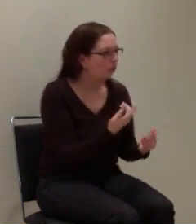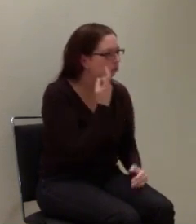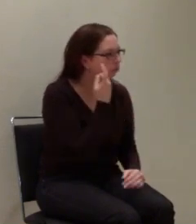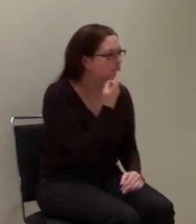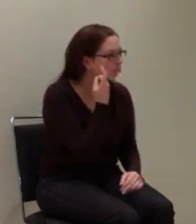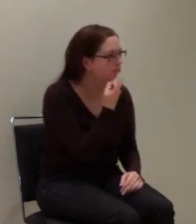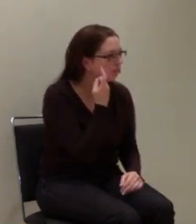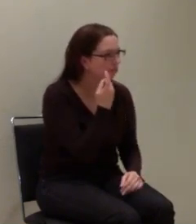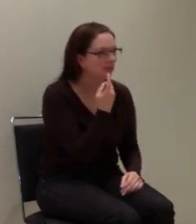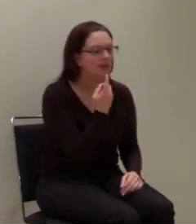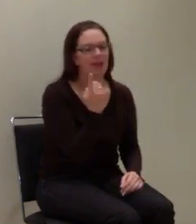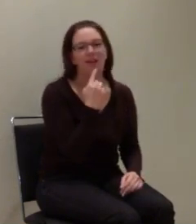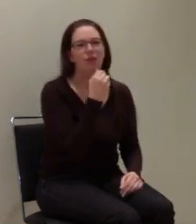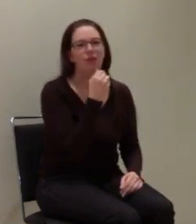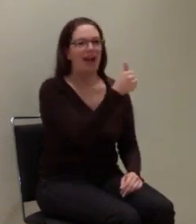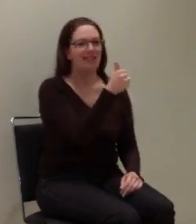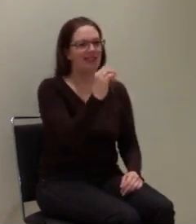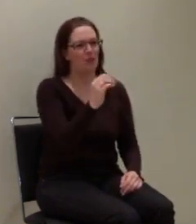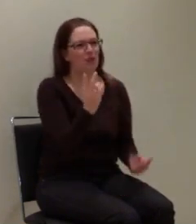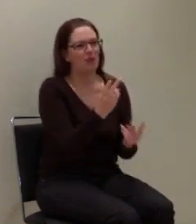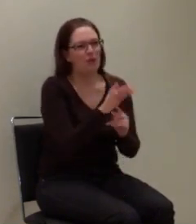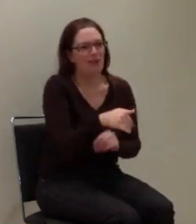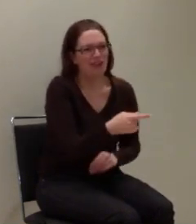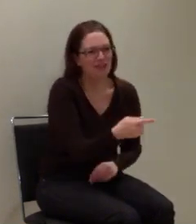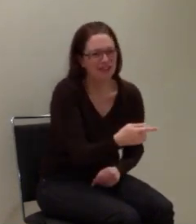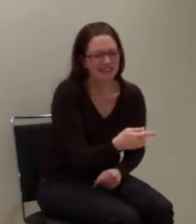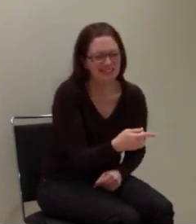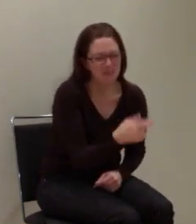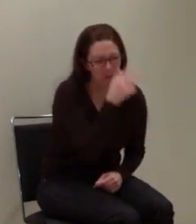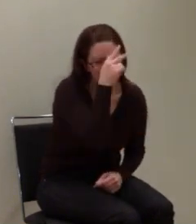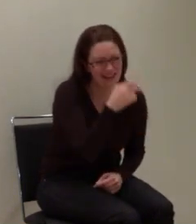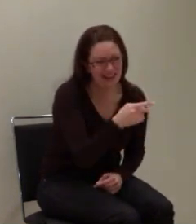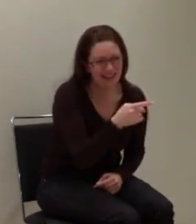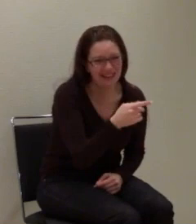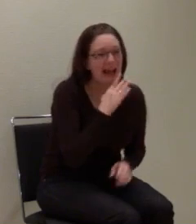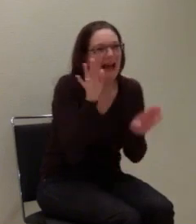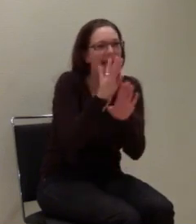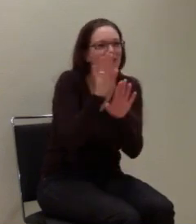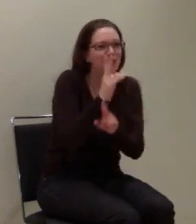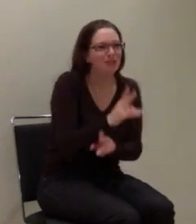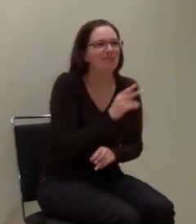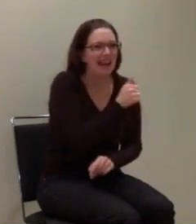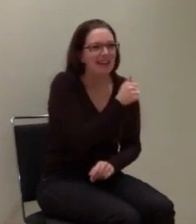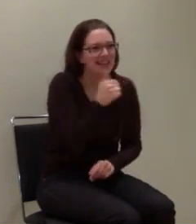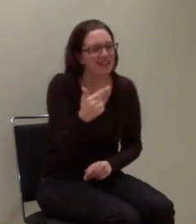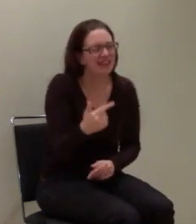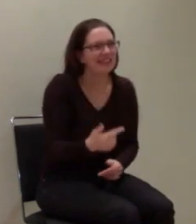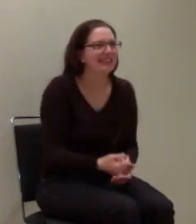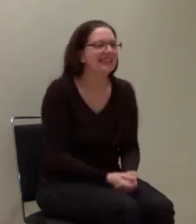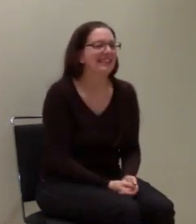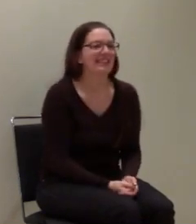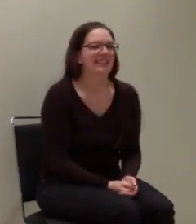da ja nicht. Die 110 wäre ja schon mal grundsätzlich mal verkehrt gewesen, weil der Rettungsdienst über die 112 erreichbar ist.